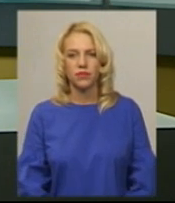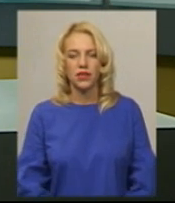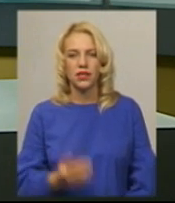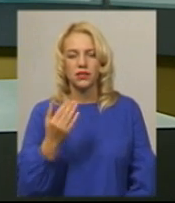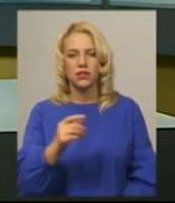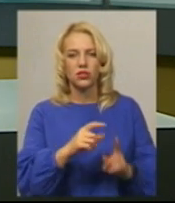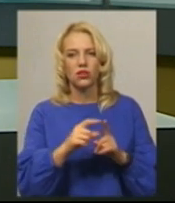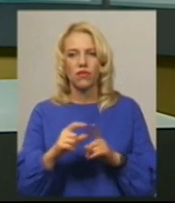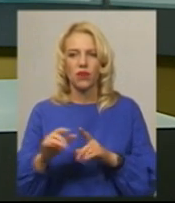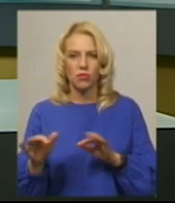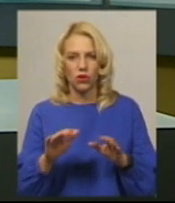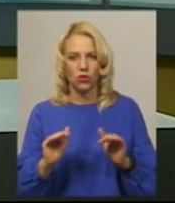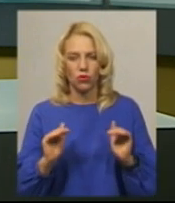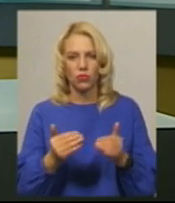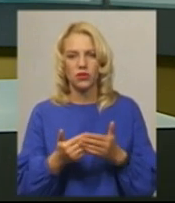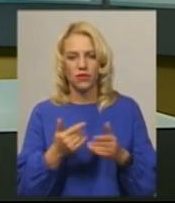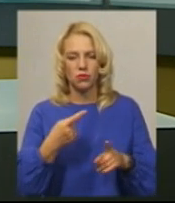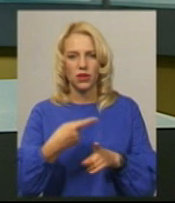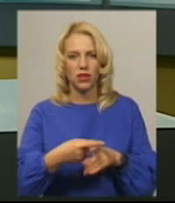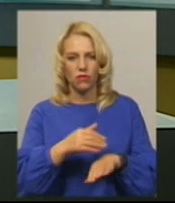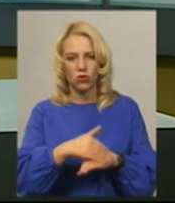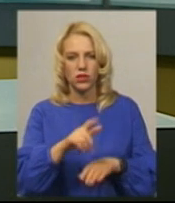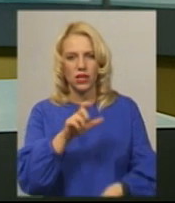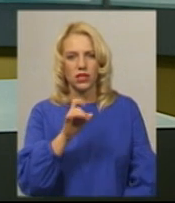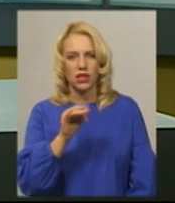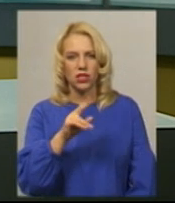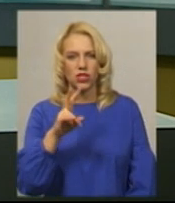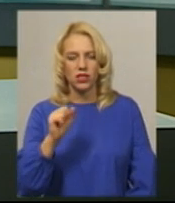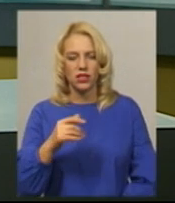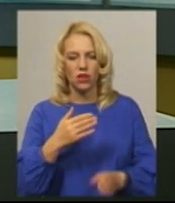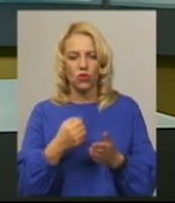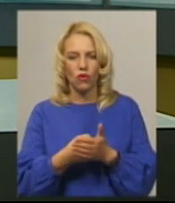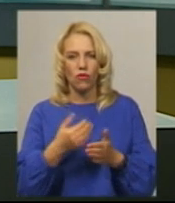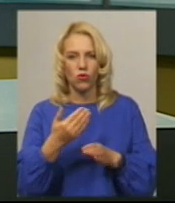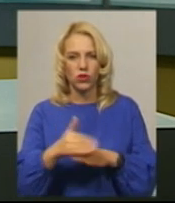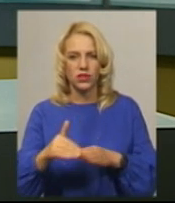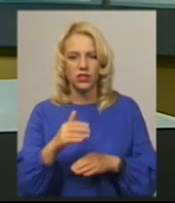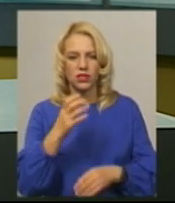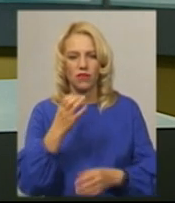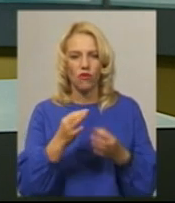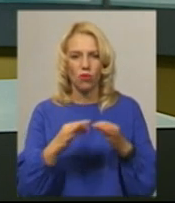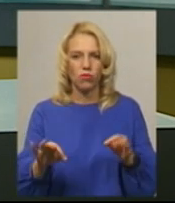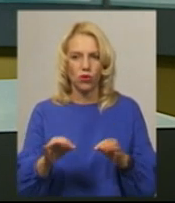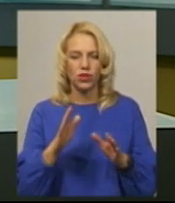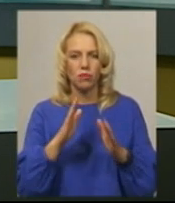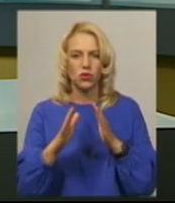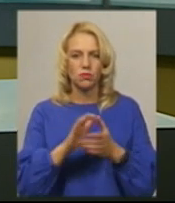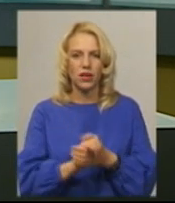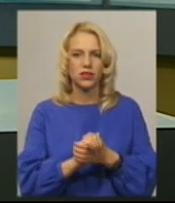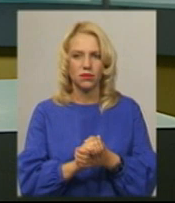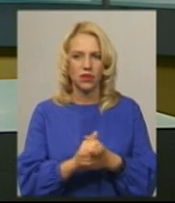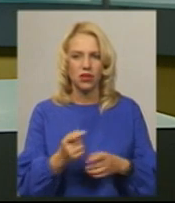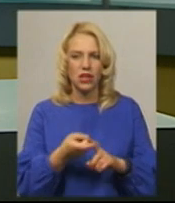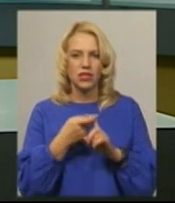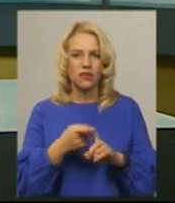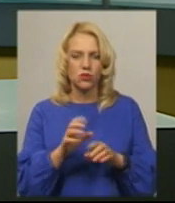За її словами, рух обмежать від перехрестя вулиць Зарічанська Свободи до перехрестя вулиць Свободи, проспект Миру у зв'язку з проведенням пробігу та